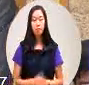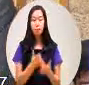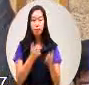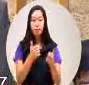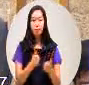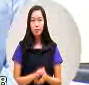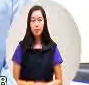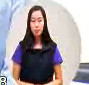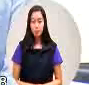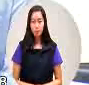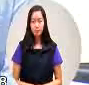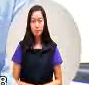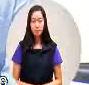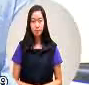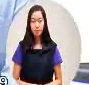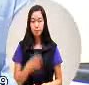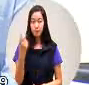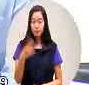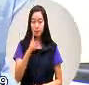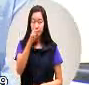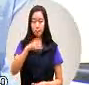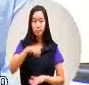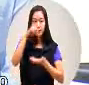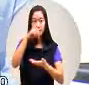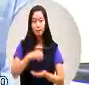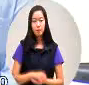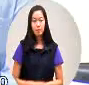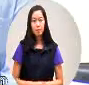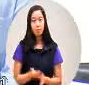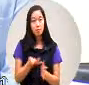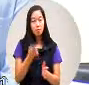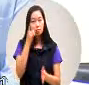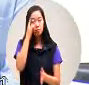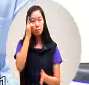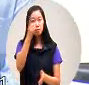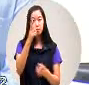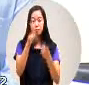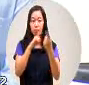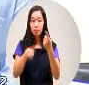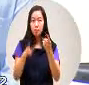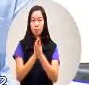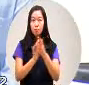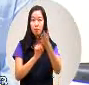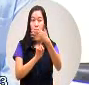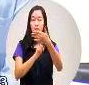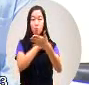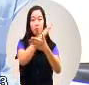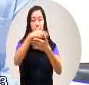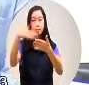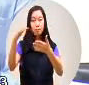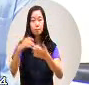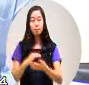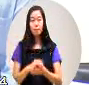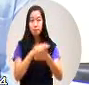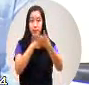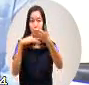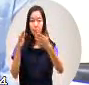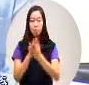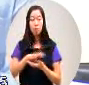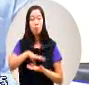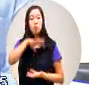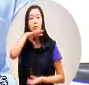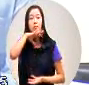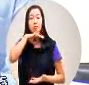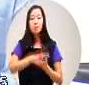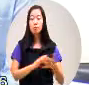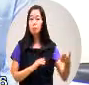那么还有一个议题那么刚才有一位七三的年纪大了他